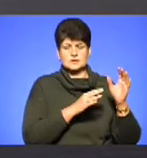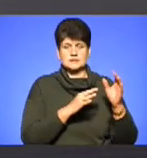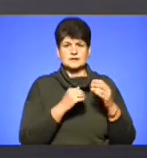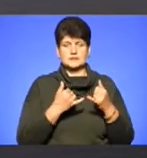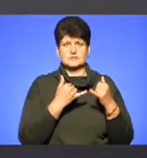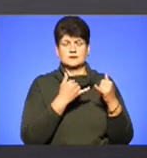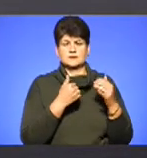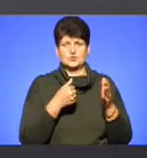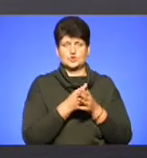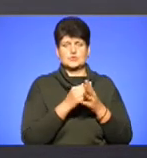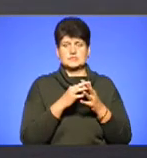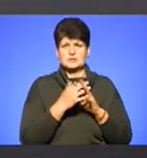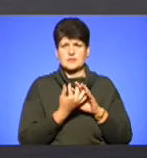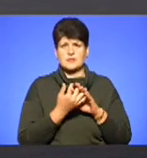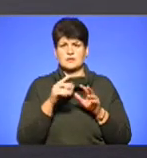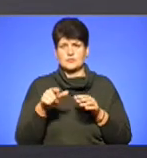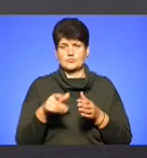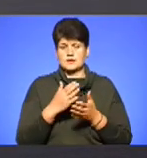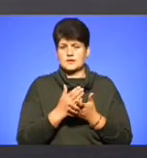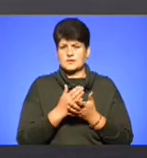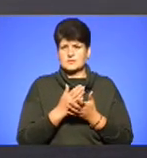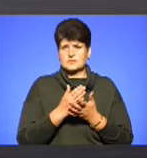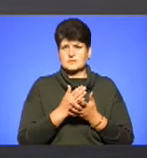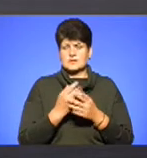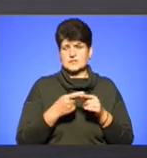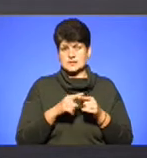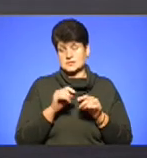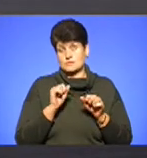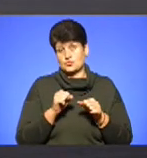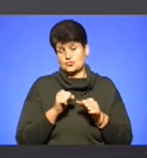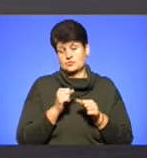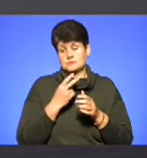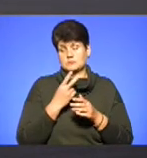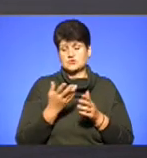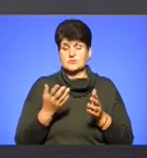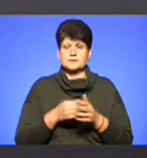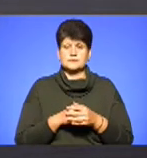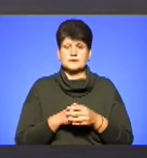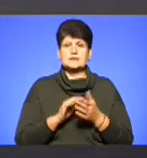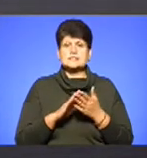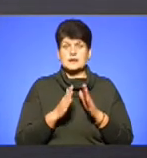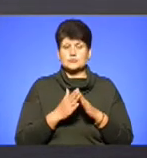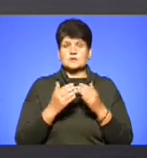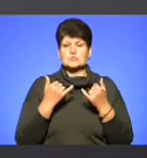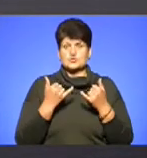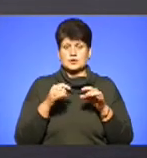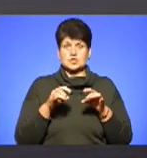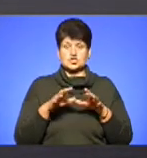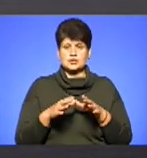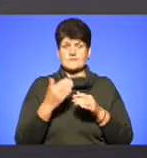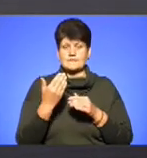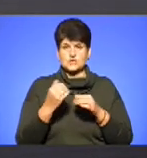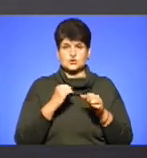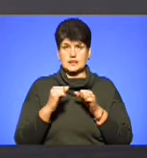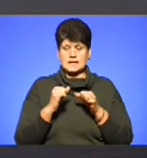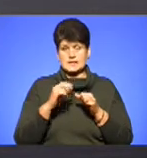село, там, працюють люди, і це може бути, симптоми можуть такі передбачатися. Тобто, станом на сьогодні рішенням вашого керівника